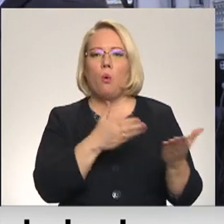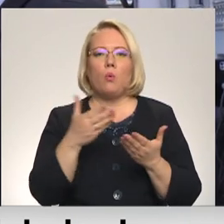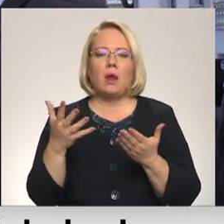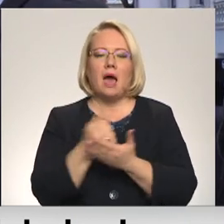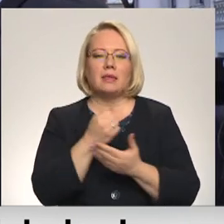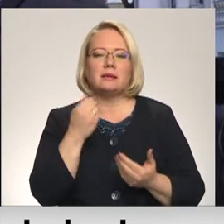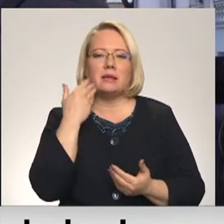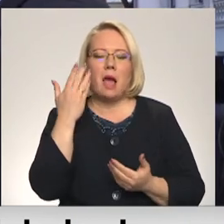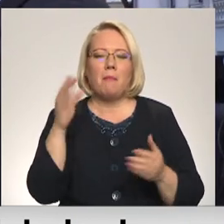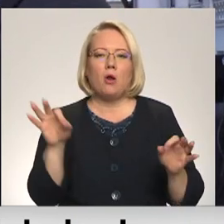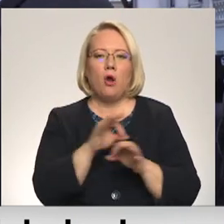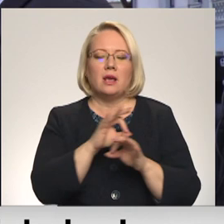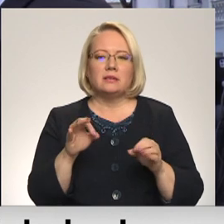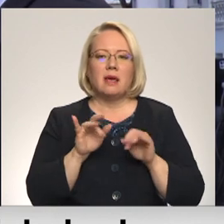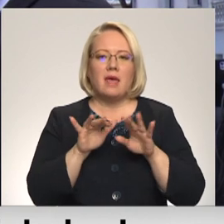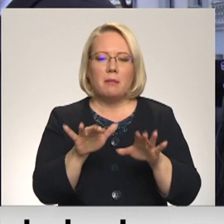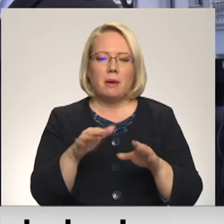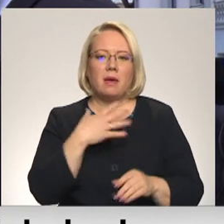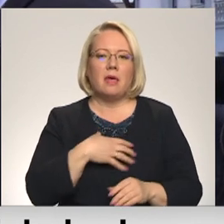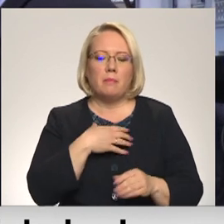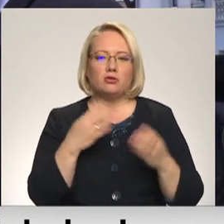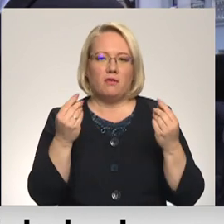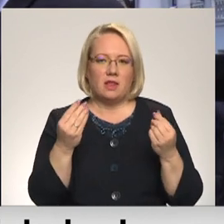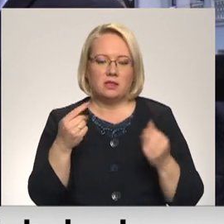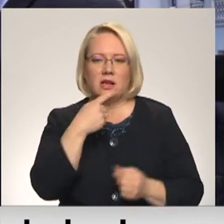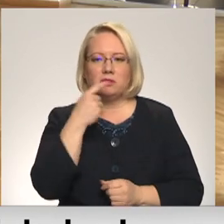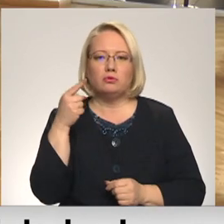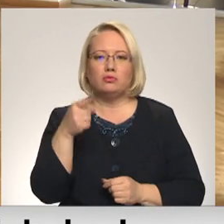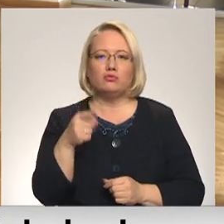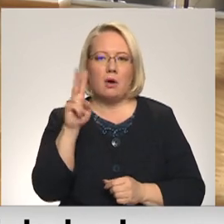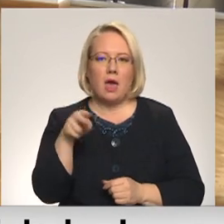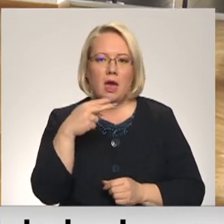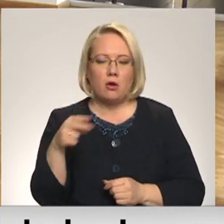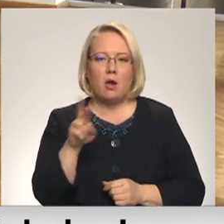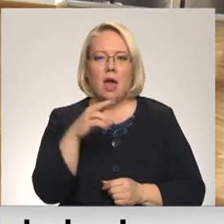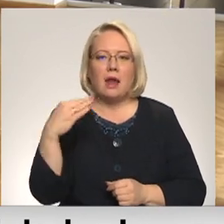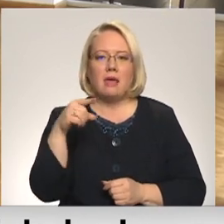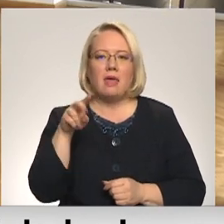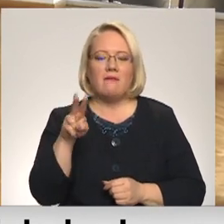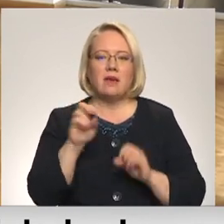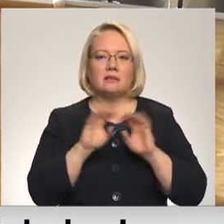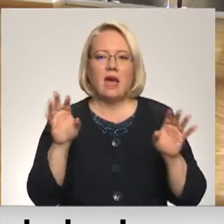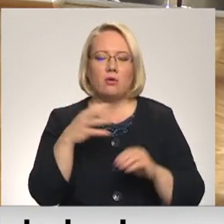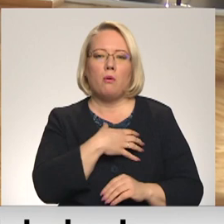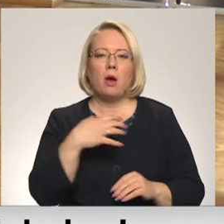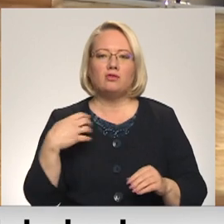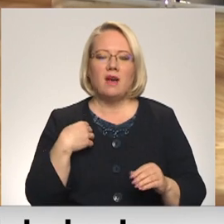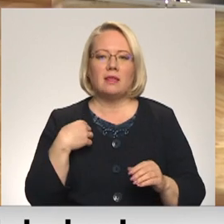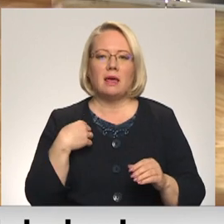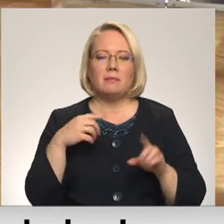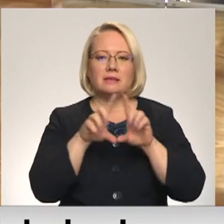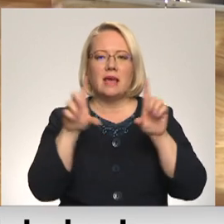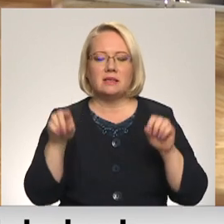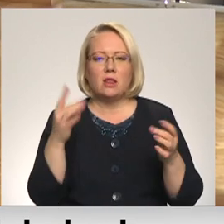orčestru darbībai nepieciešamo finansējumu. Ap 100 tūkstošiem eiro, kā RTV skaidro pašvaldības iestādē kultūra, kuras